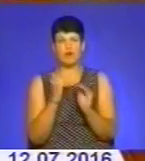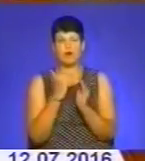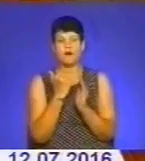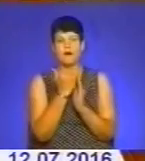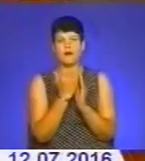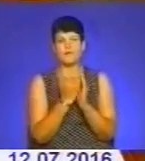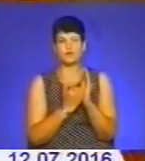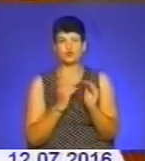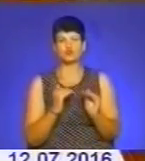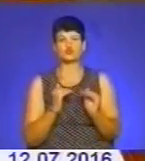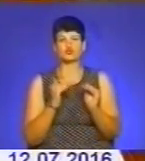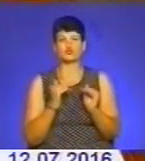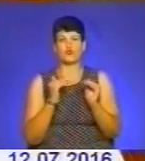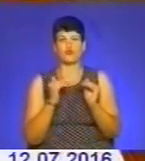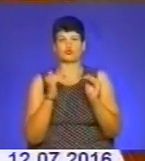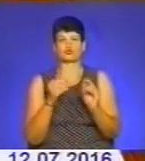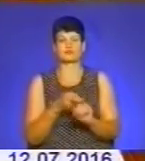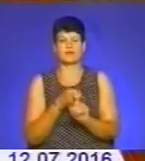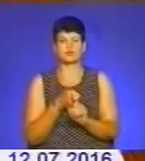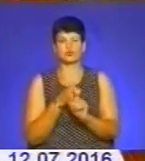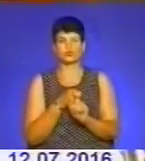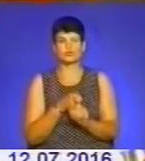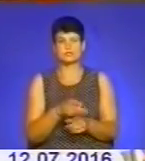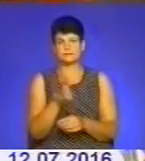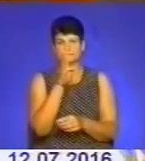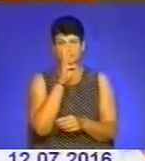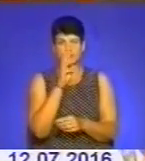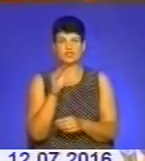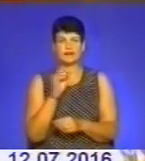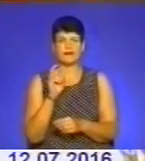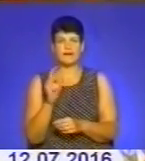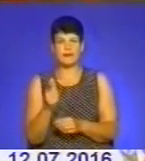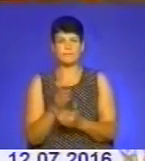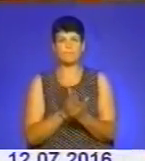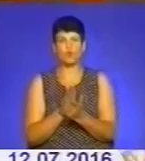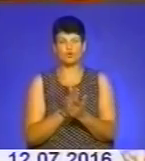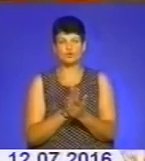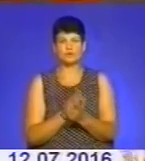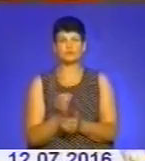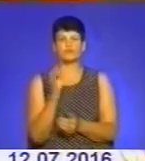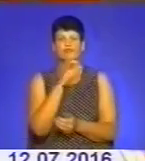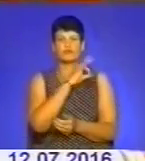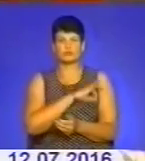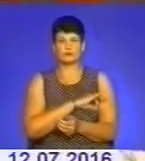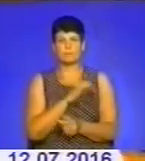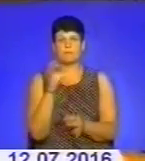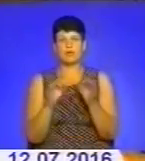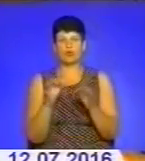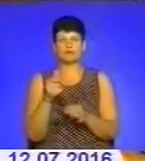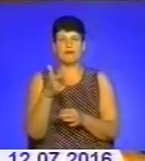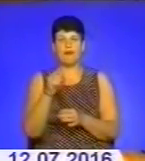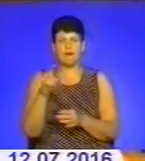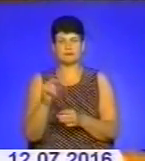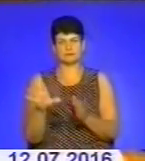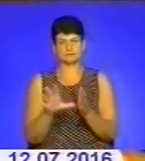прив'язаного до темпу росту мінімальних заробітних плат на житлово-комунальні послуги та спожиті у побуті природний газ та електроенергію.